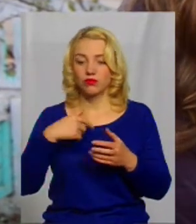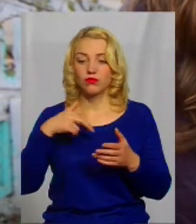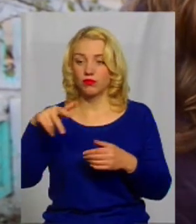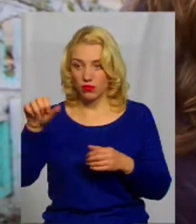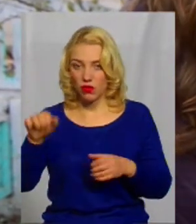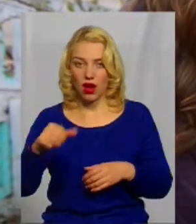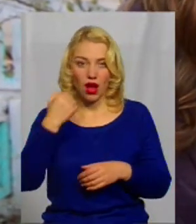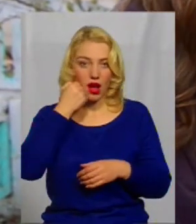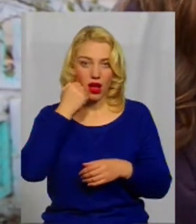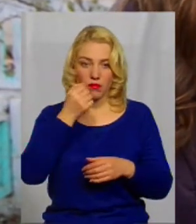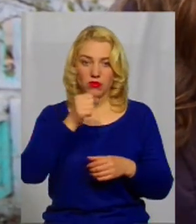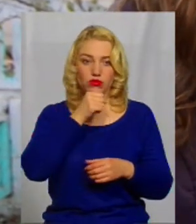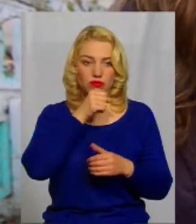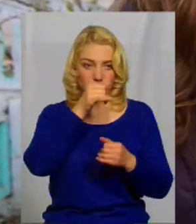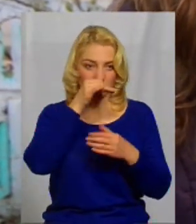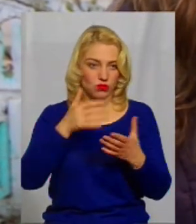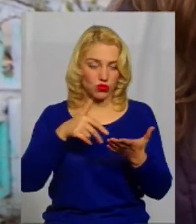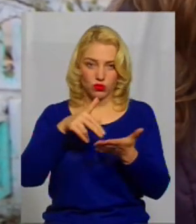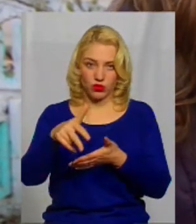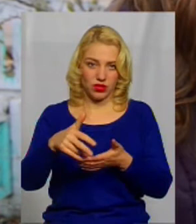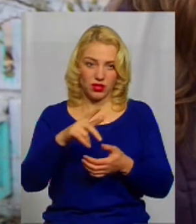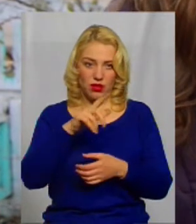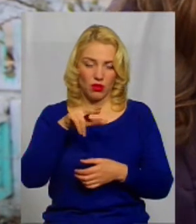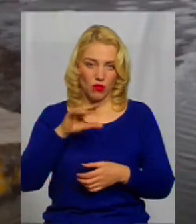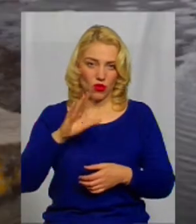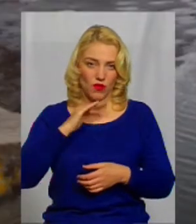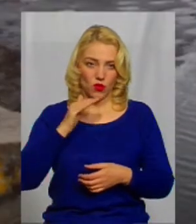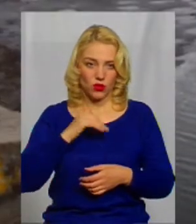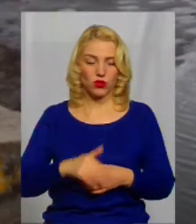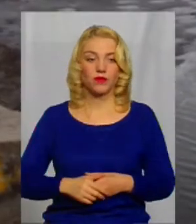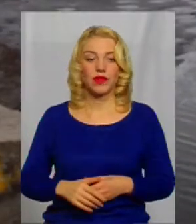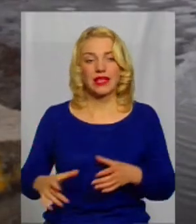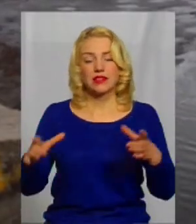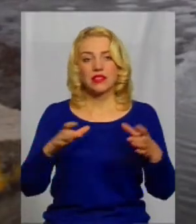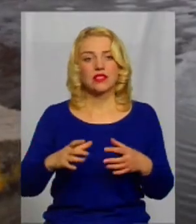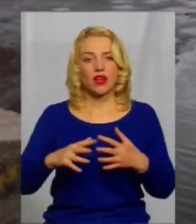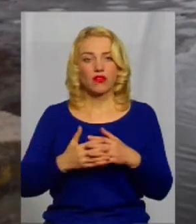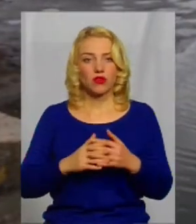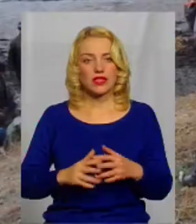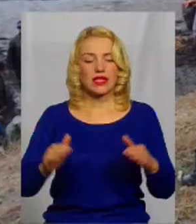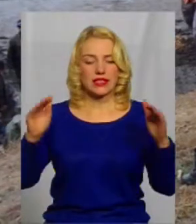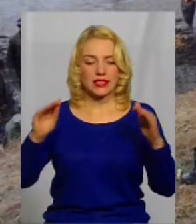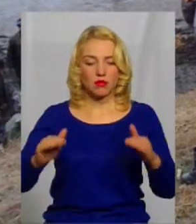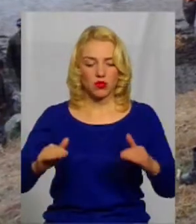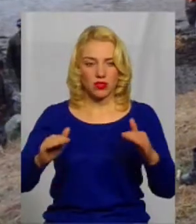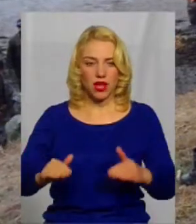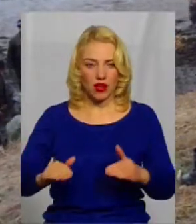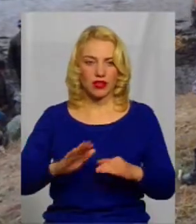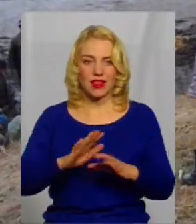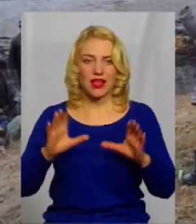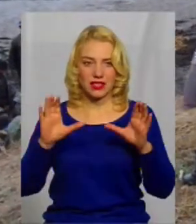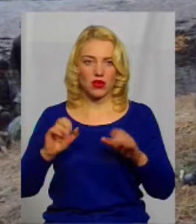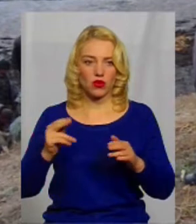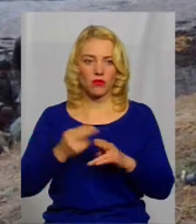бабусі з дідусями старенькі, то їм взагалі тяжко. Ставок у селі спускають незаконно, без погодження з